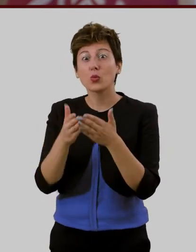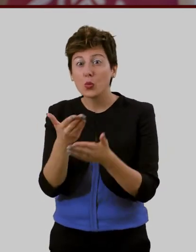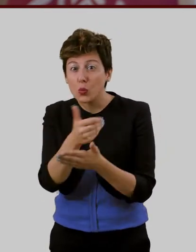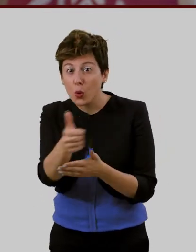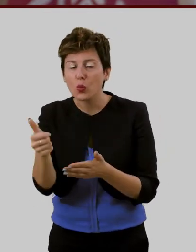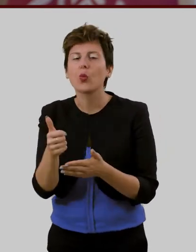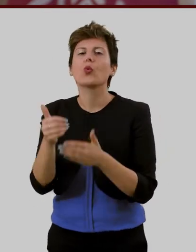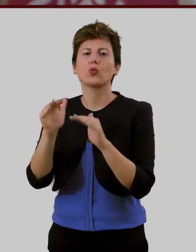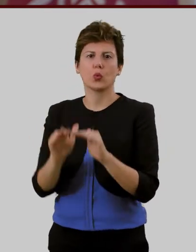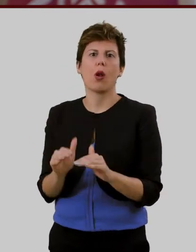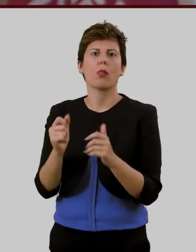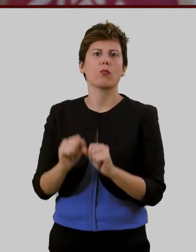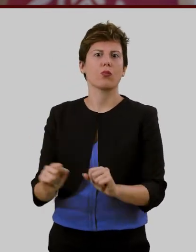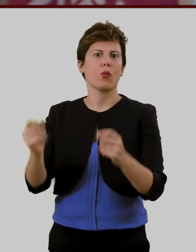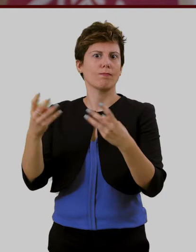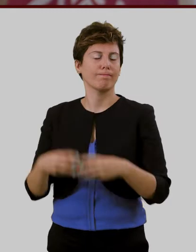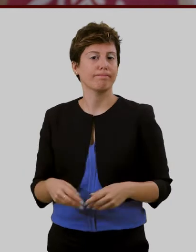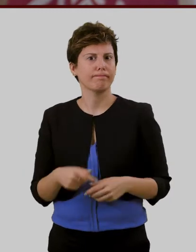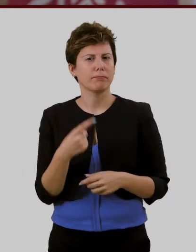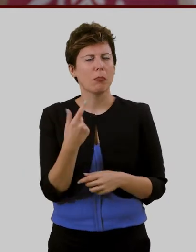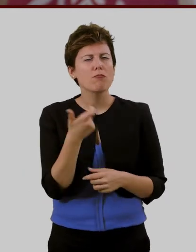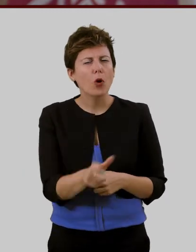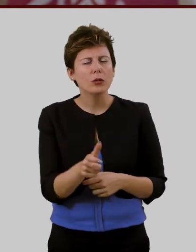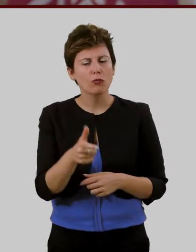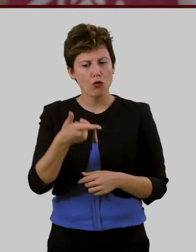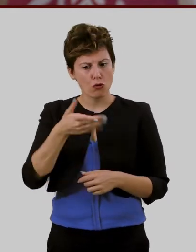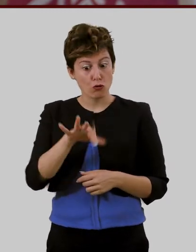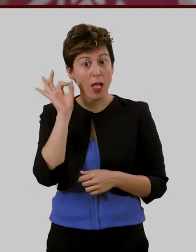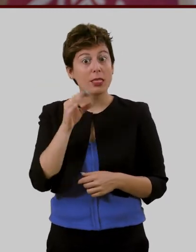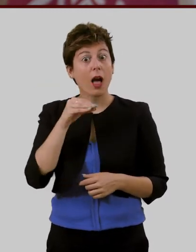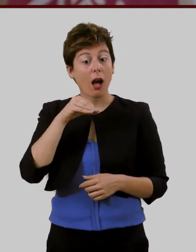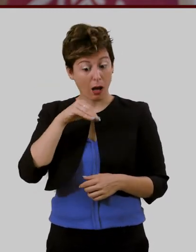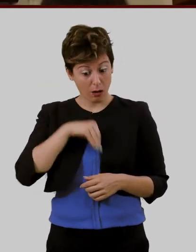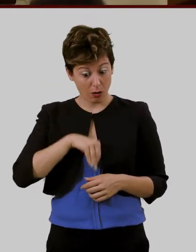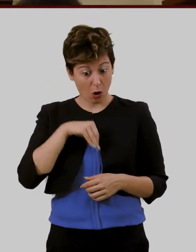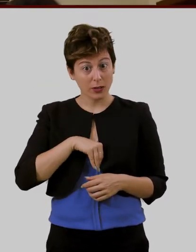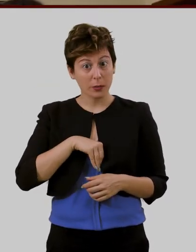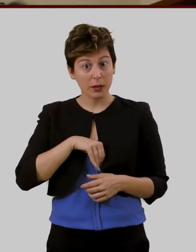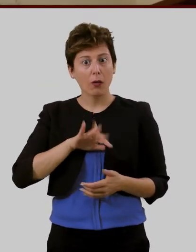fare una scelta consapevole oggi significa innanzitutto essere protagonisti domani.